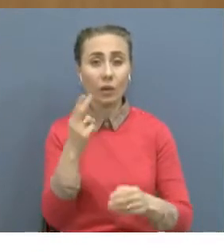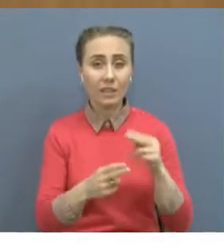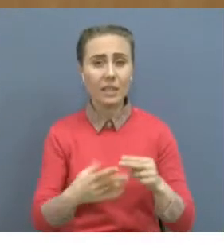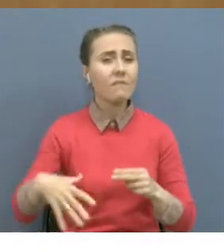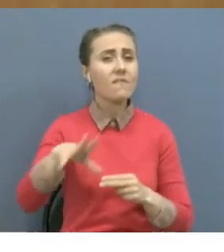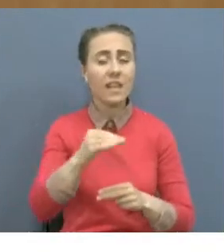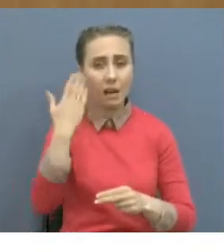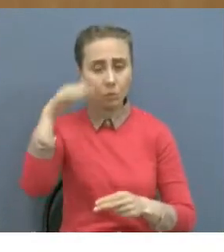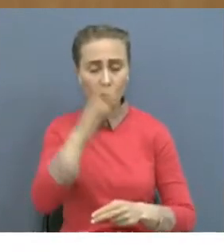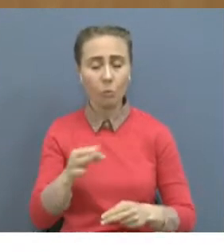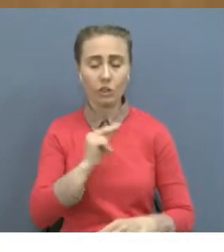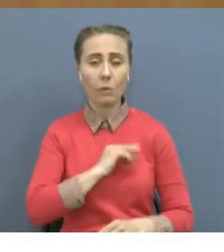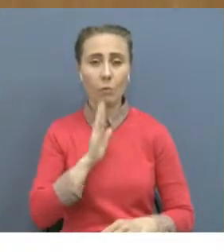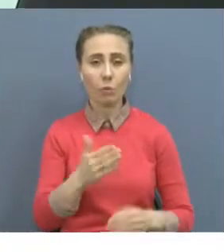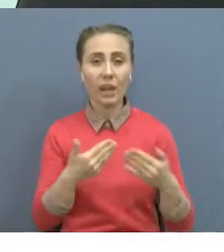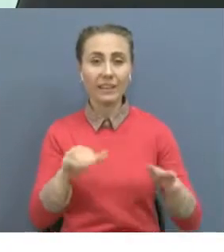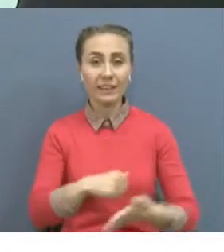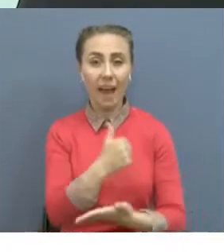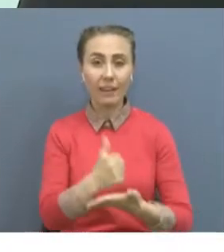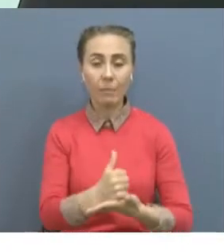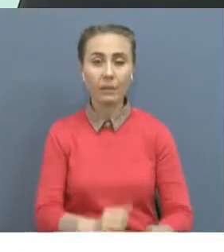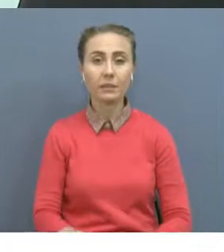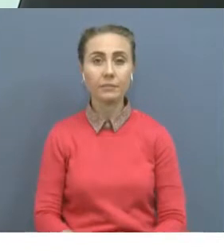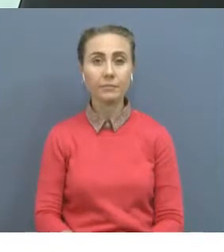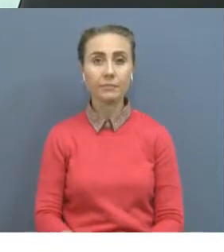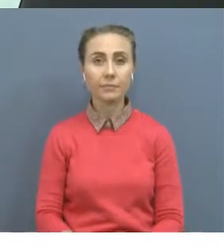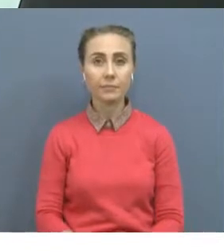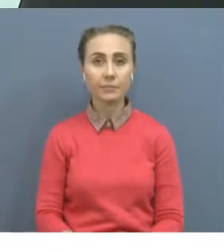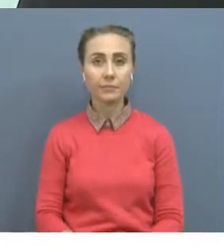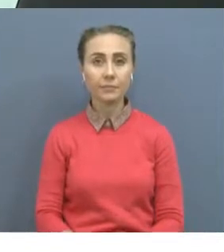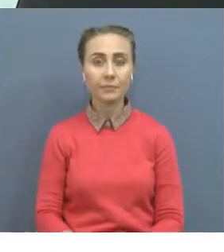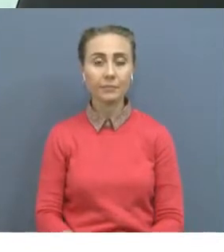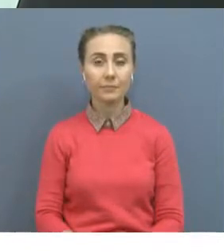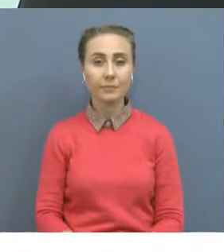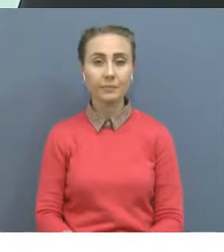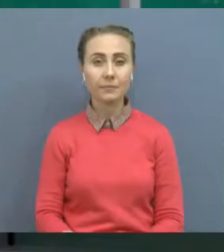деген шоспар бар. Ербулат Серпбайдарған сағын алмасадуақас көкші ақпарат.